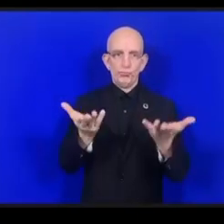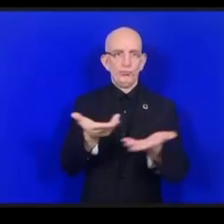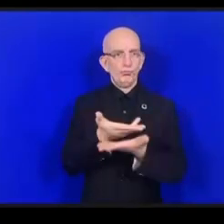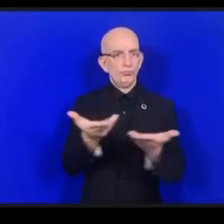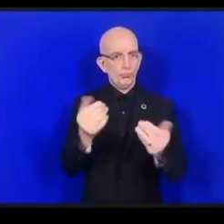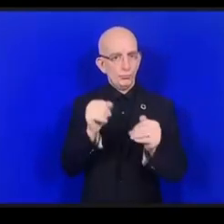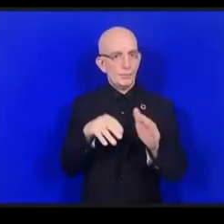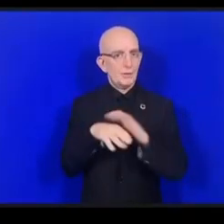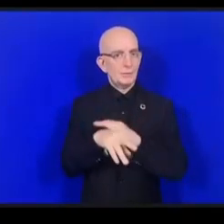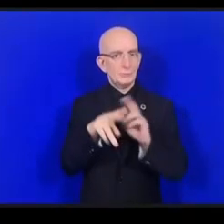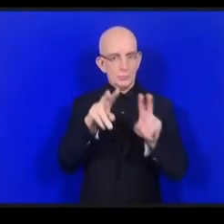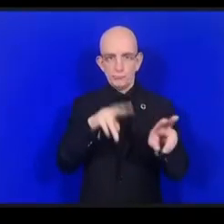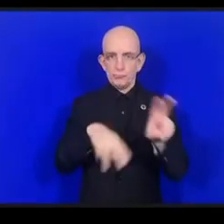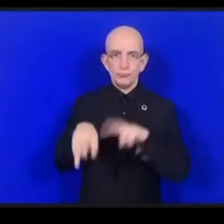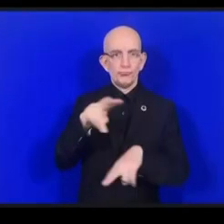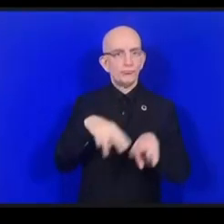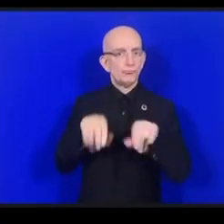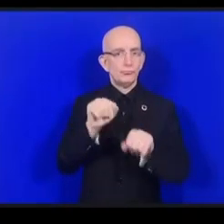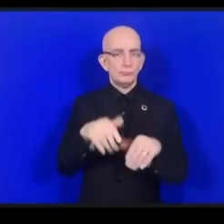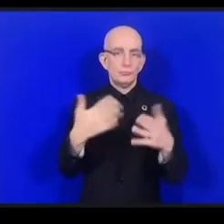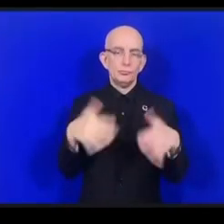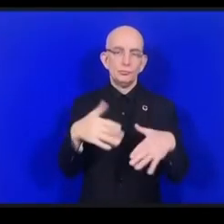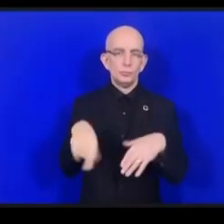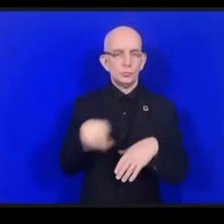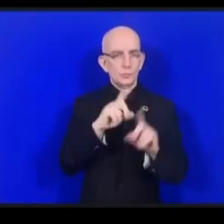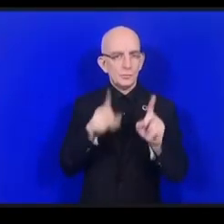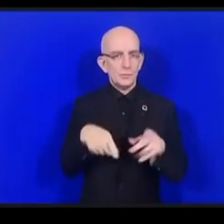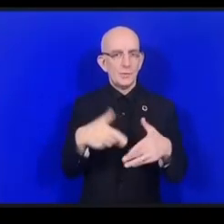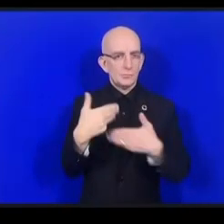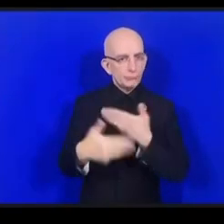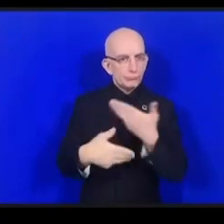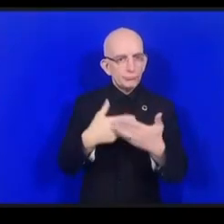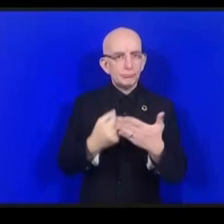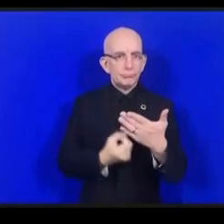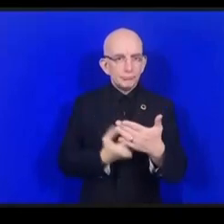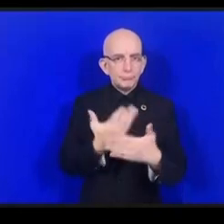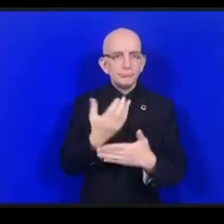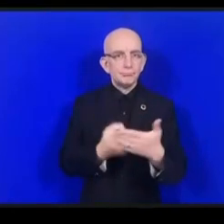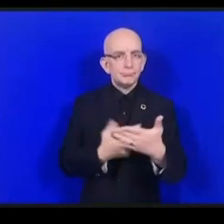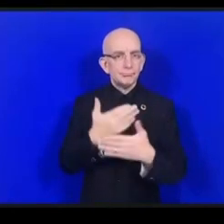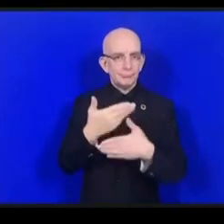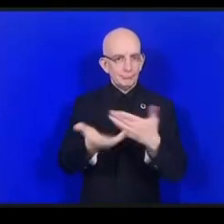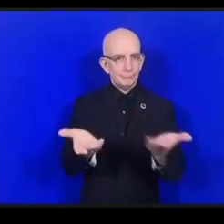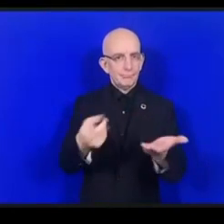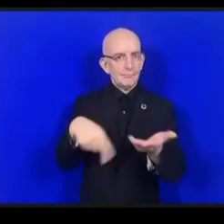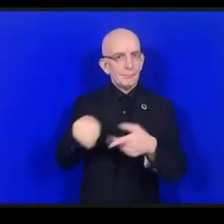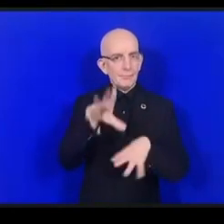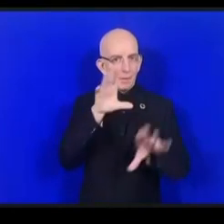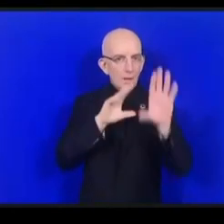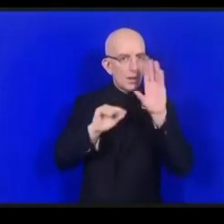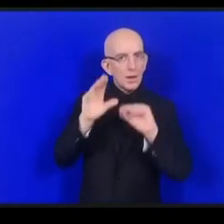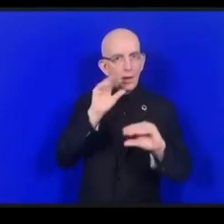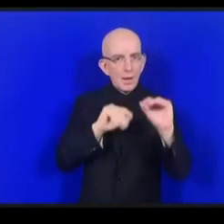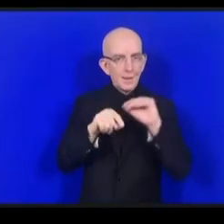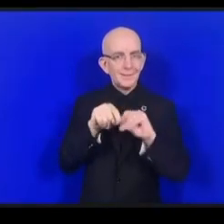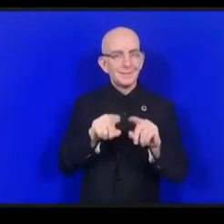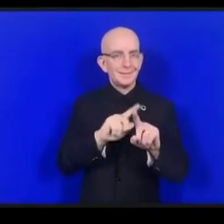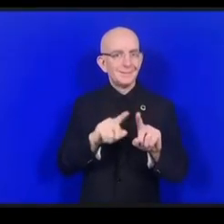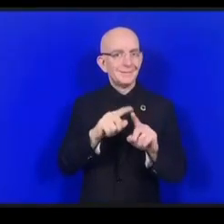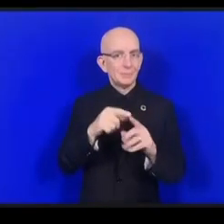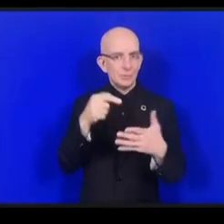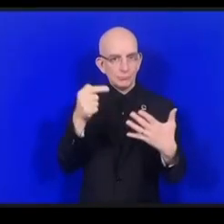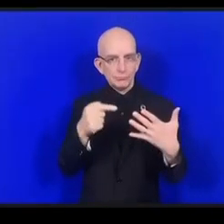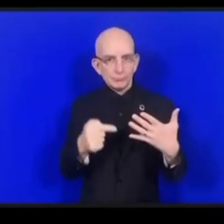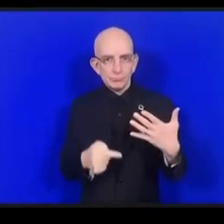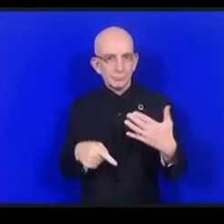للمعلومات ووصول حر للمعلومات نريد أيضا أن يتم الاسقاء للأصوات المقصية